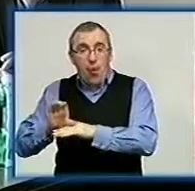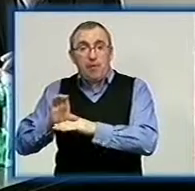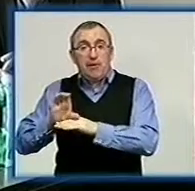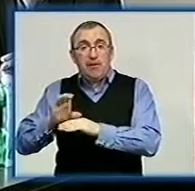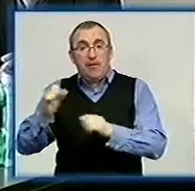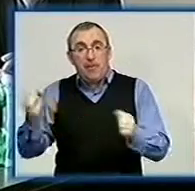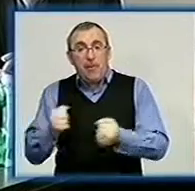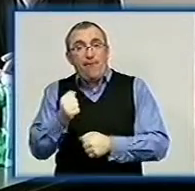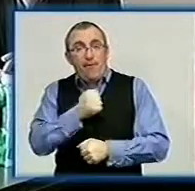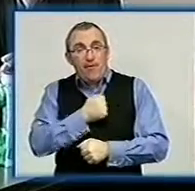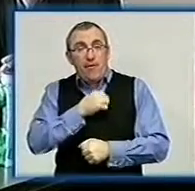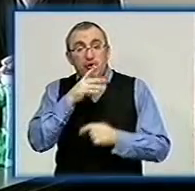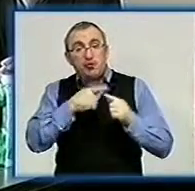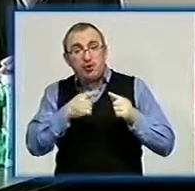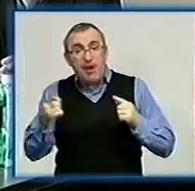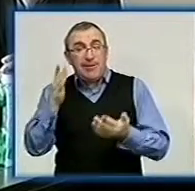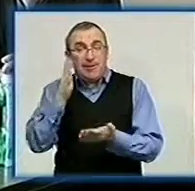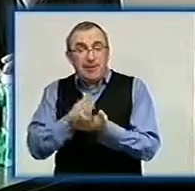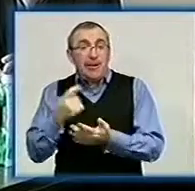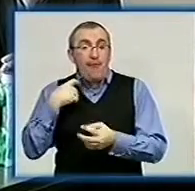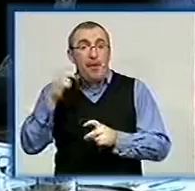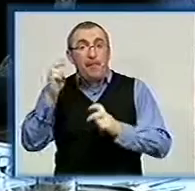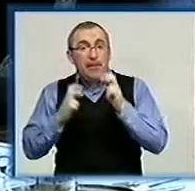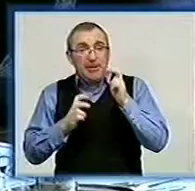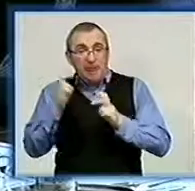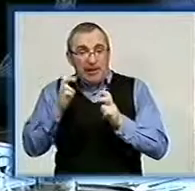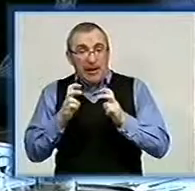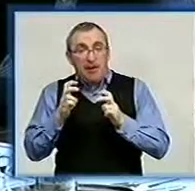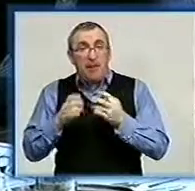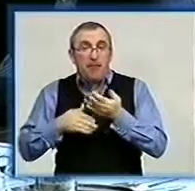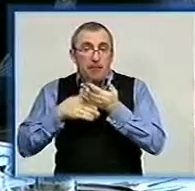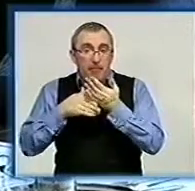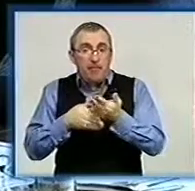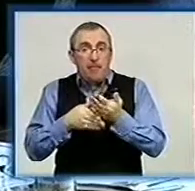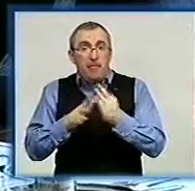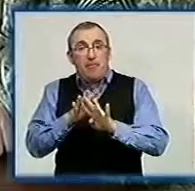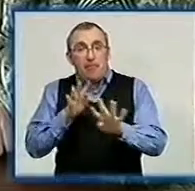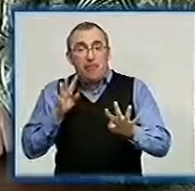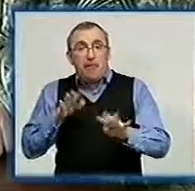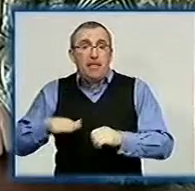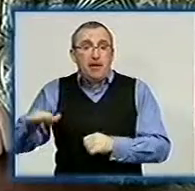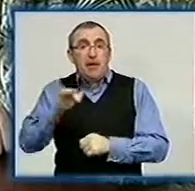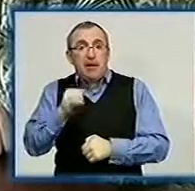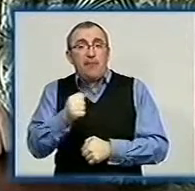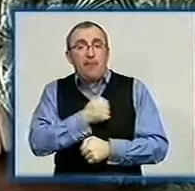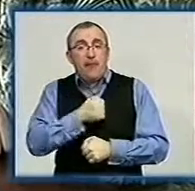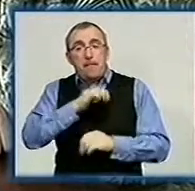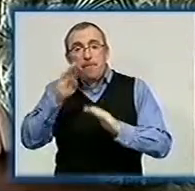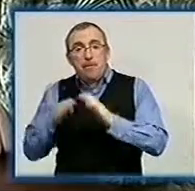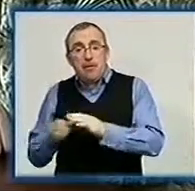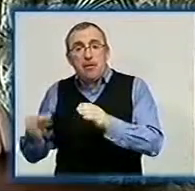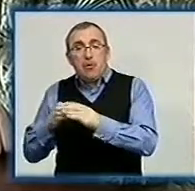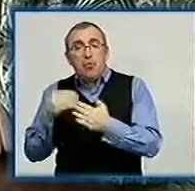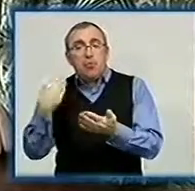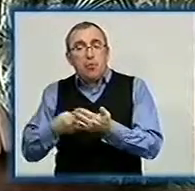військовослужбовців. За час його існування кіровоградські підприємці допомогли батальйонам територіальної оборони та військовим підрозділам на